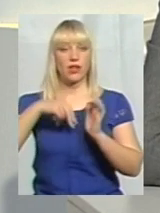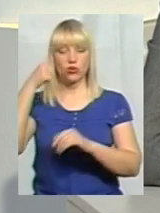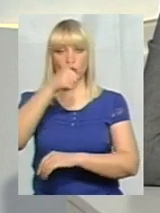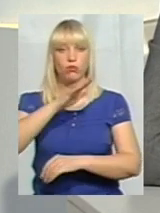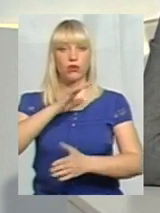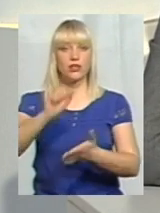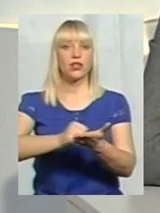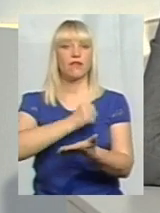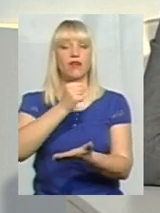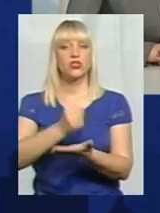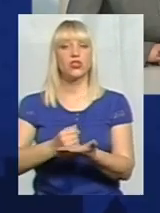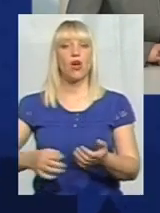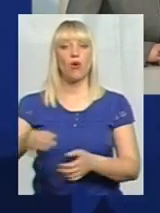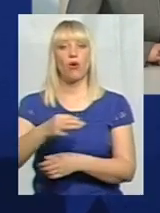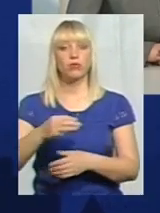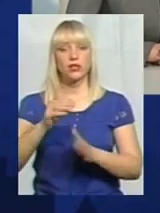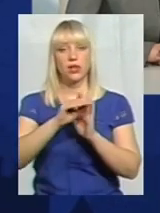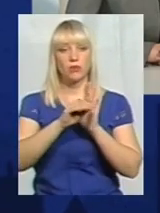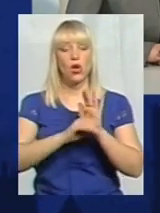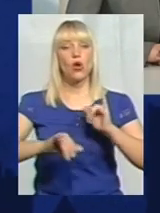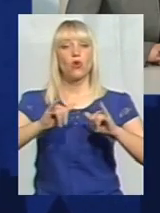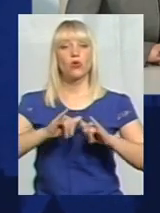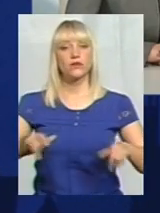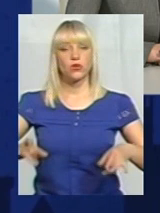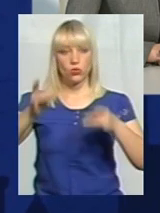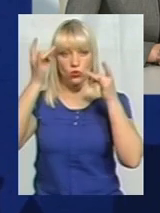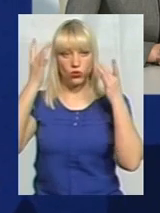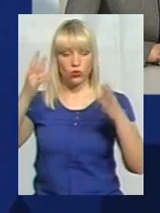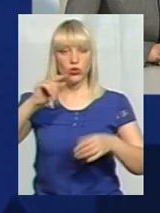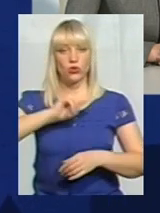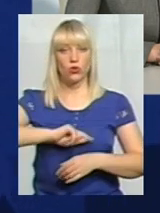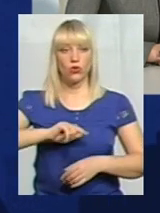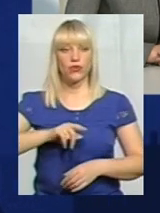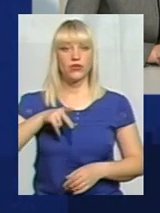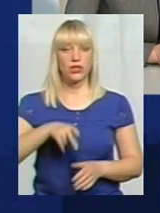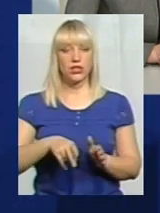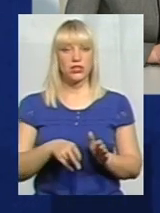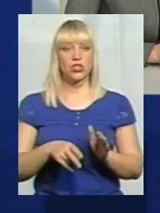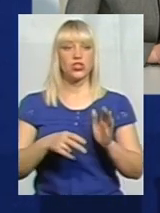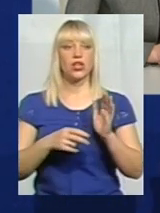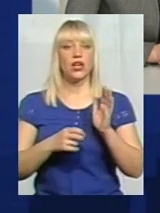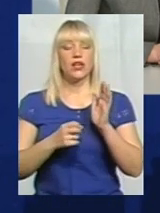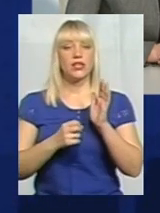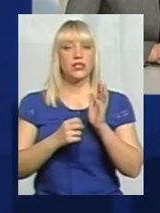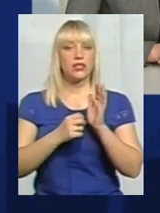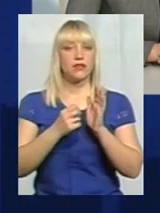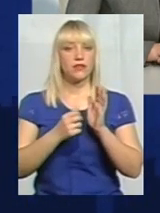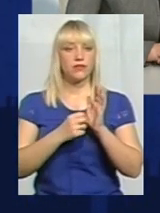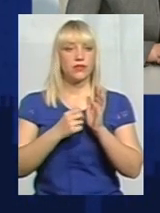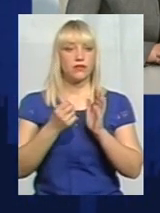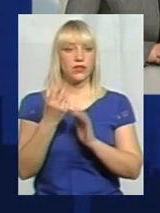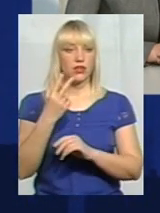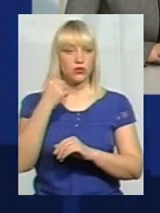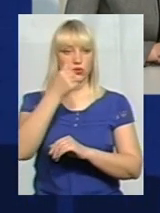затверджена обласна програма розвитку культури та духовності до 2012 року. Саме мета цієї програми